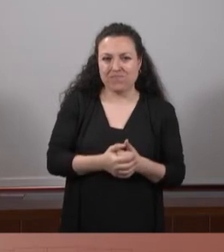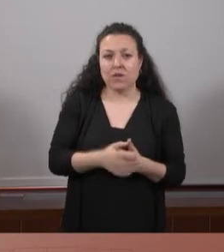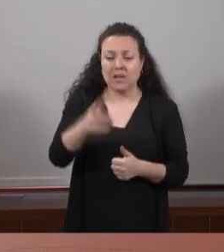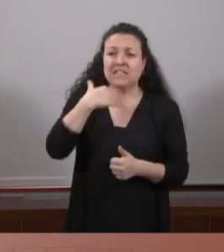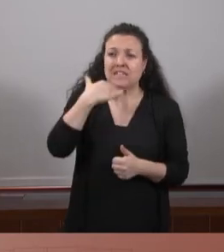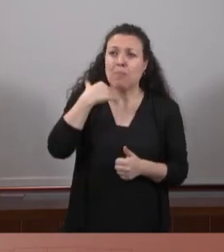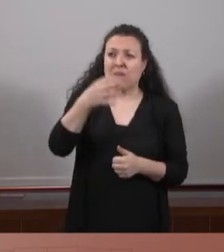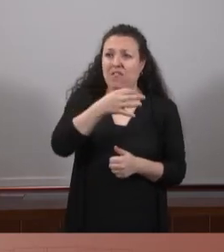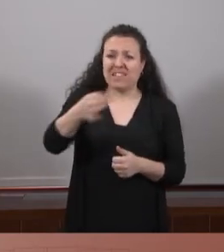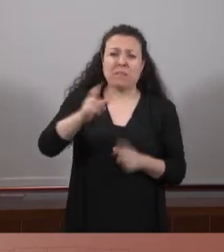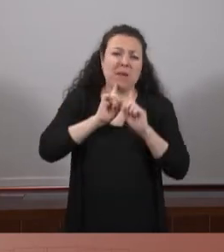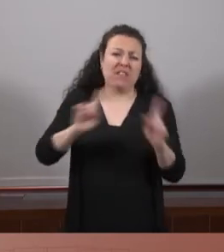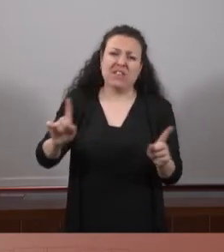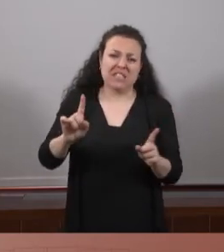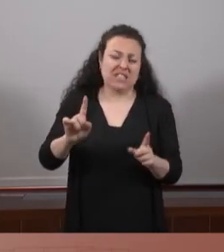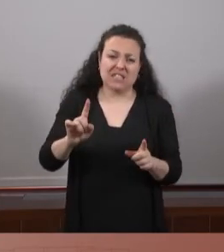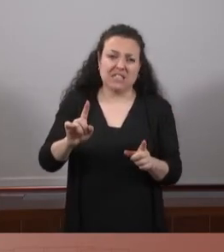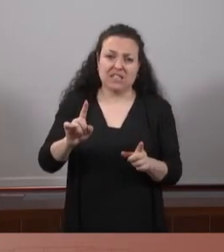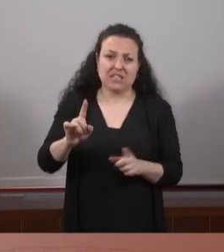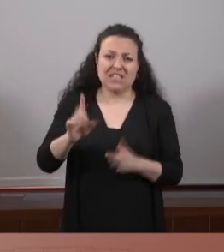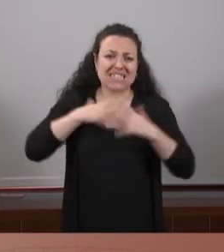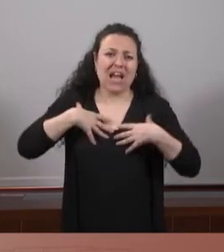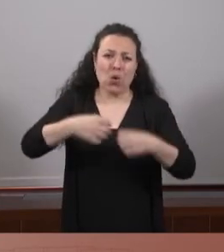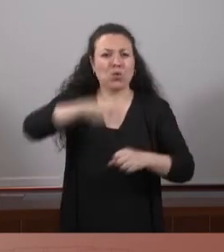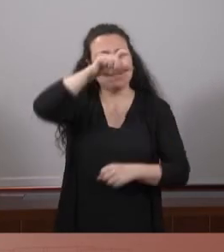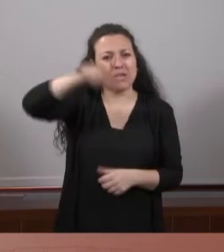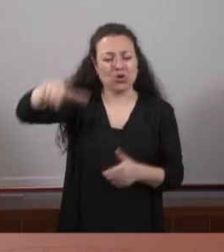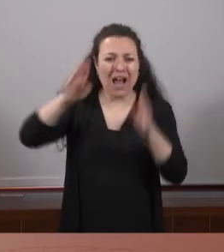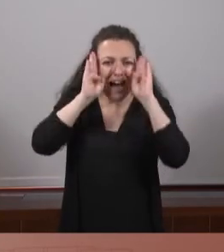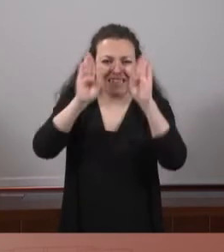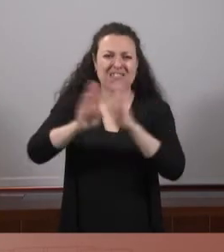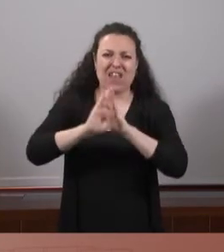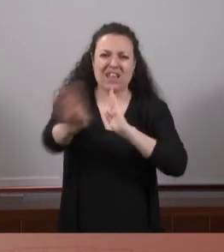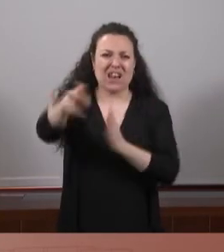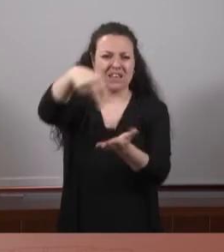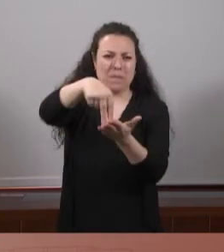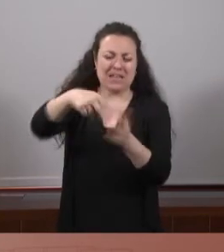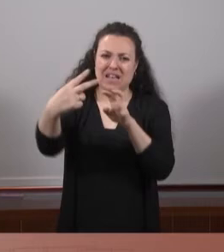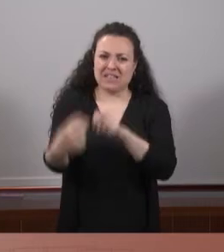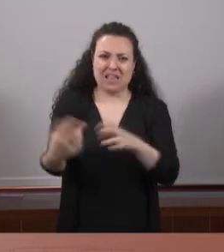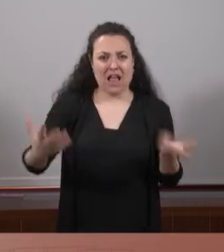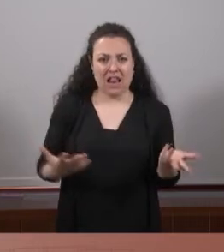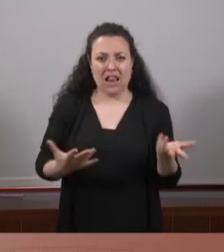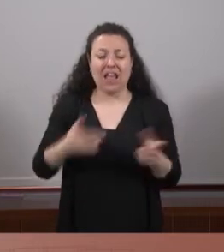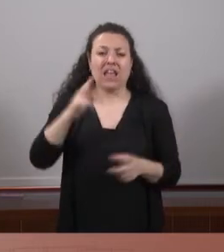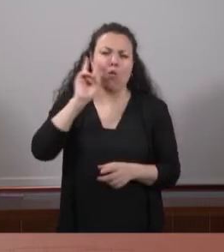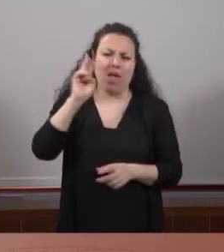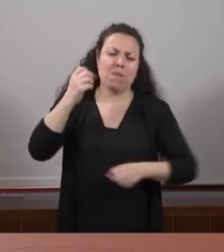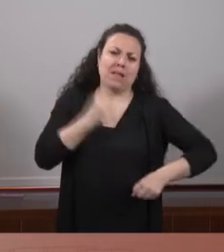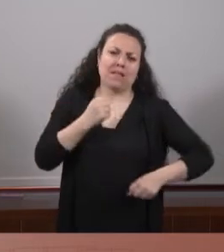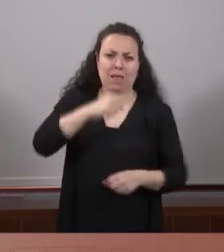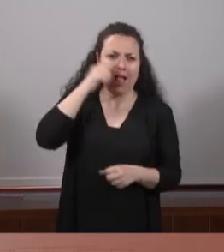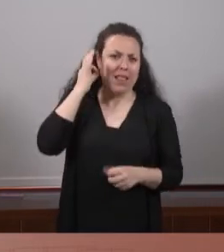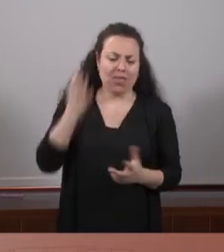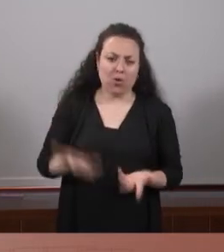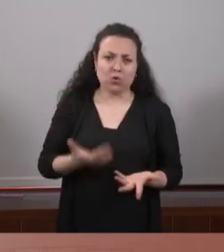Vostè sap perfectament els beneficis que aquesta comporta en la salut de la població i ho veiem en la situació de les treballadores que igual que en tot